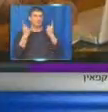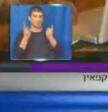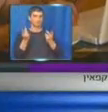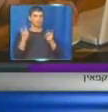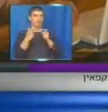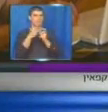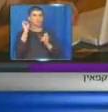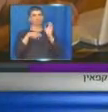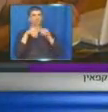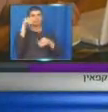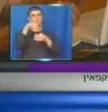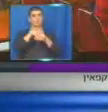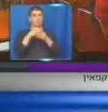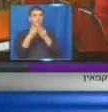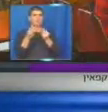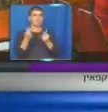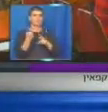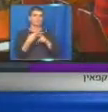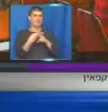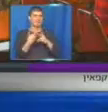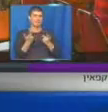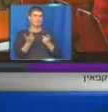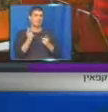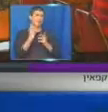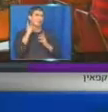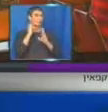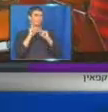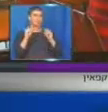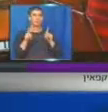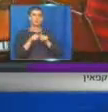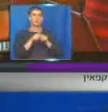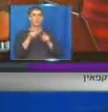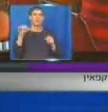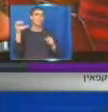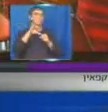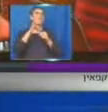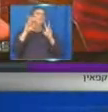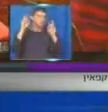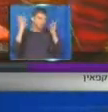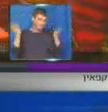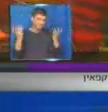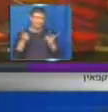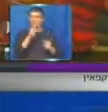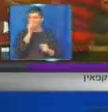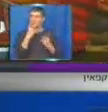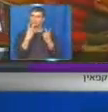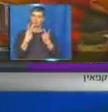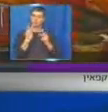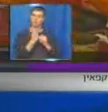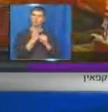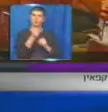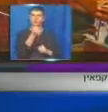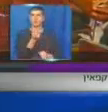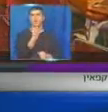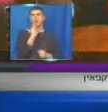שחברות מכניסות לתוך הנס קפה, כחומרות האשמות, למשל אותו נפט בלוב. אז יכול להיות ששווה לייצר גלולות